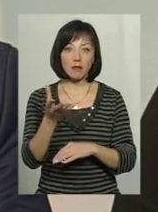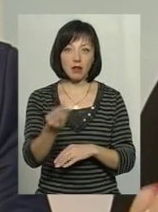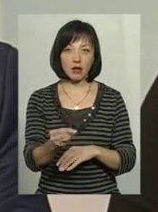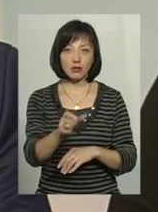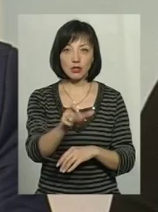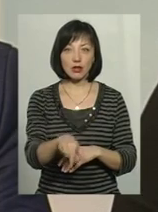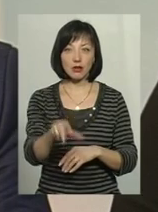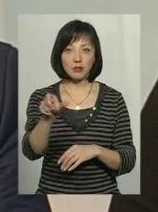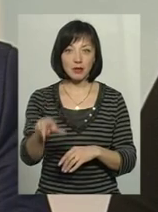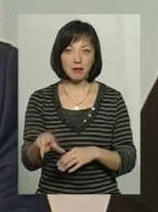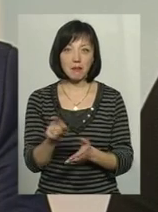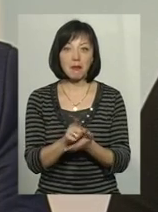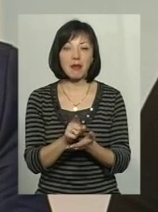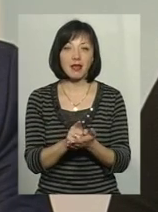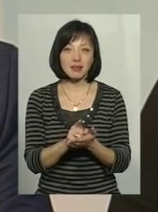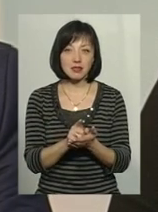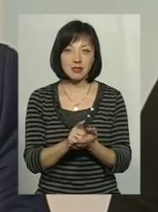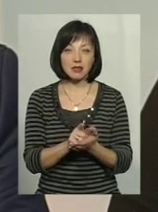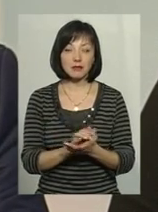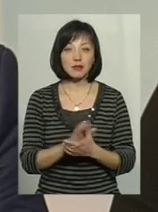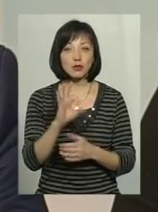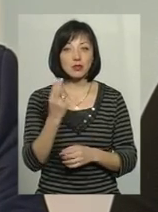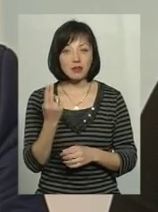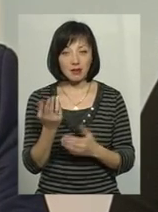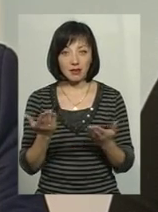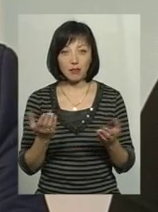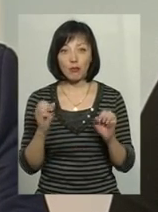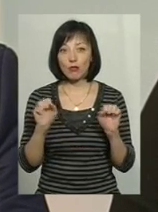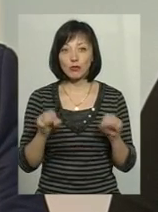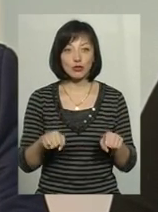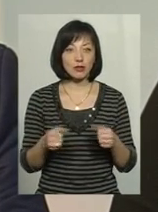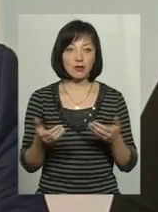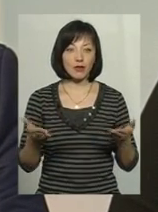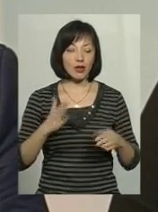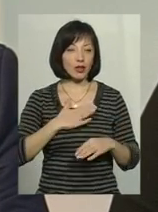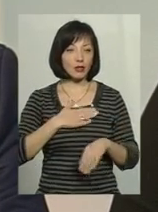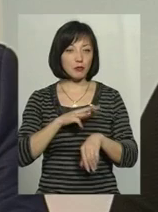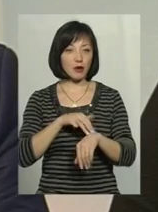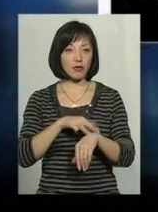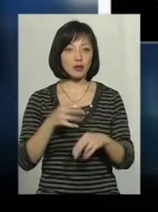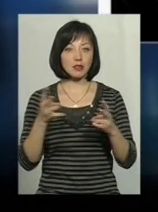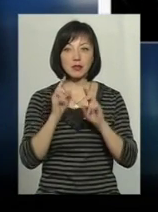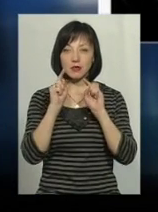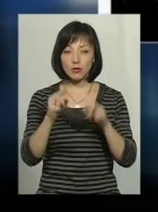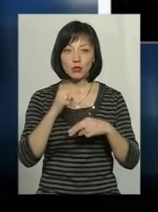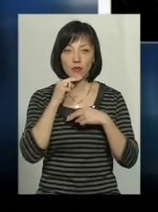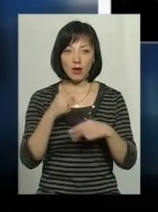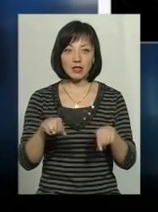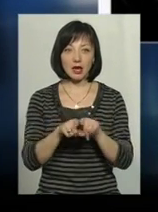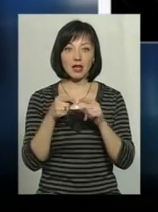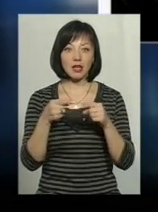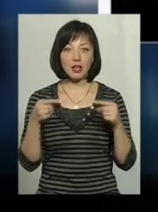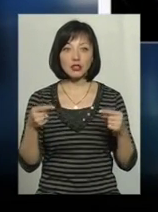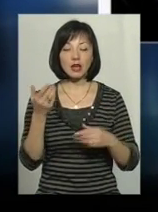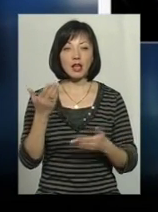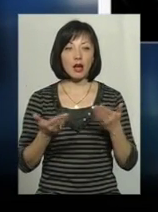пенсії соціальні. Можливо, нашим правоохоронцям треба звернути на такі речі увагу, тому